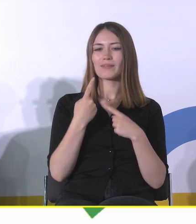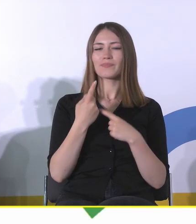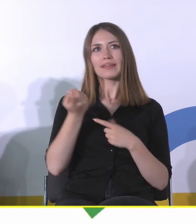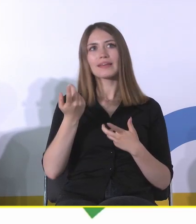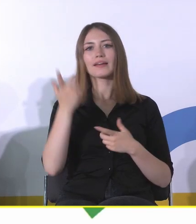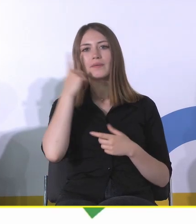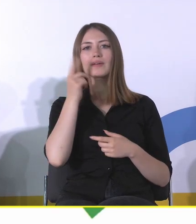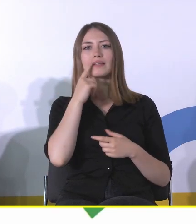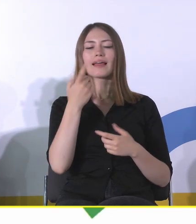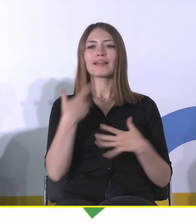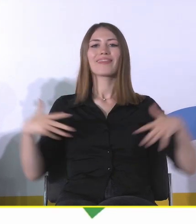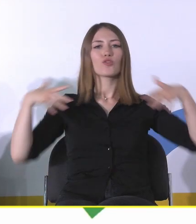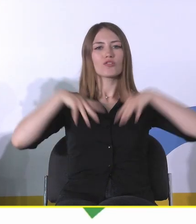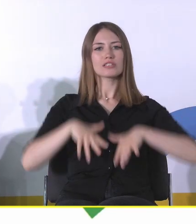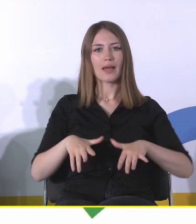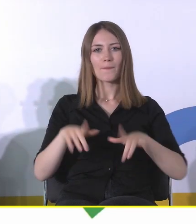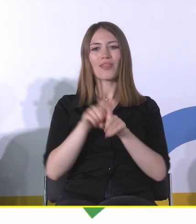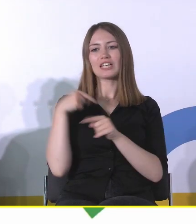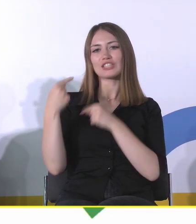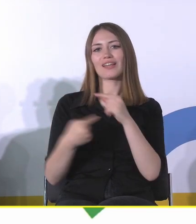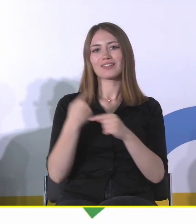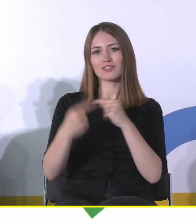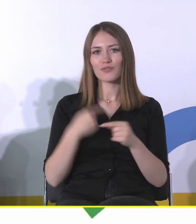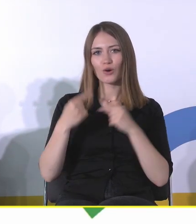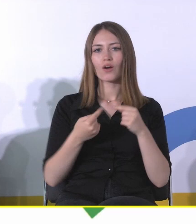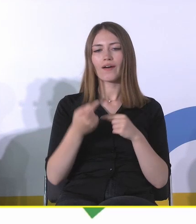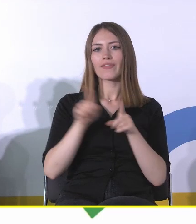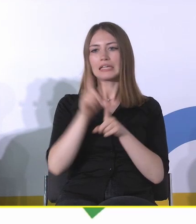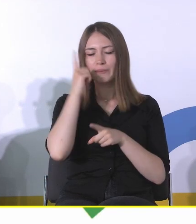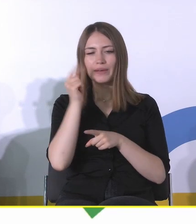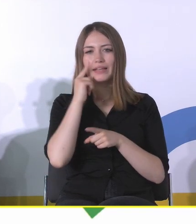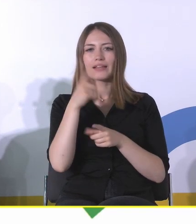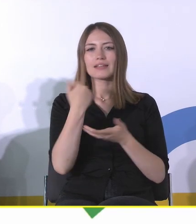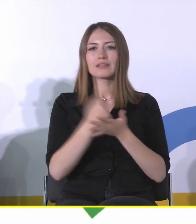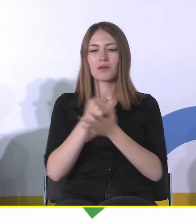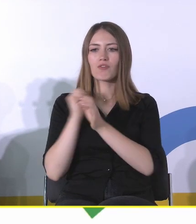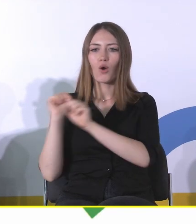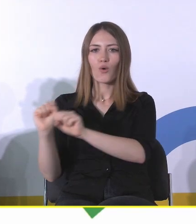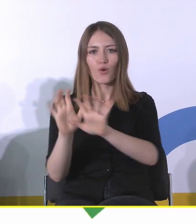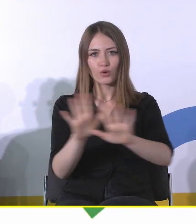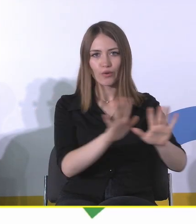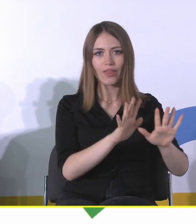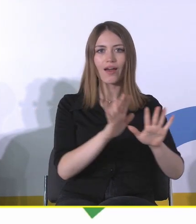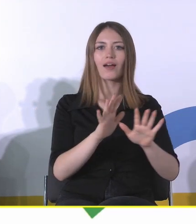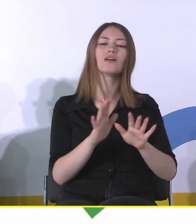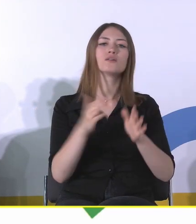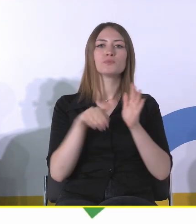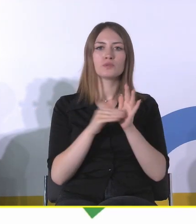tożsamości i dziedzictwie i oczywiście myśląc też o pewnej ochronie tego dziedzictwa, trzeba założyć